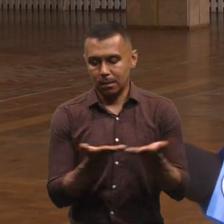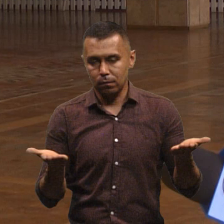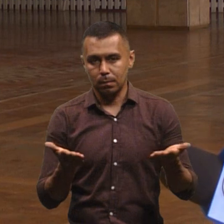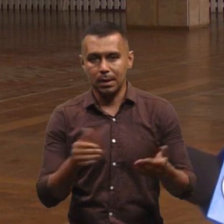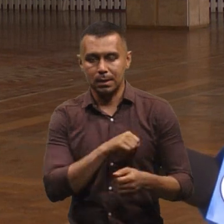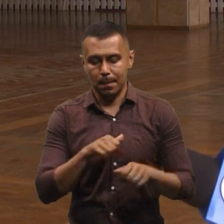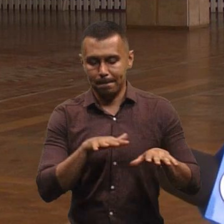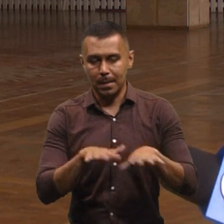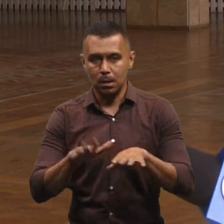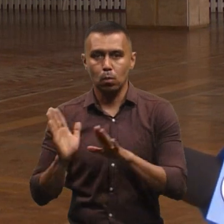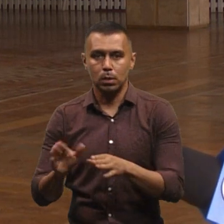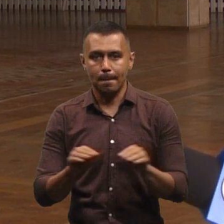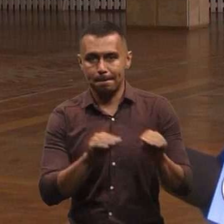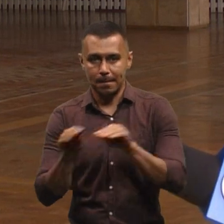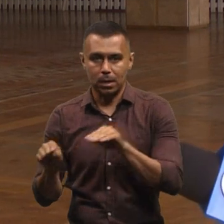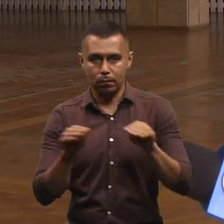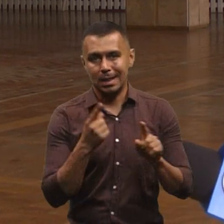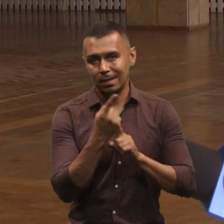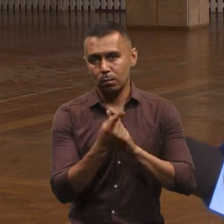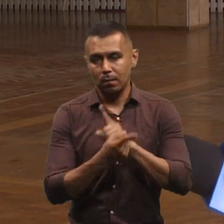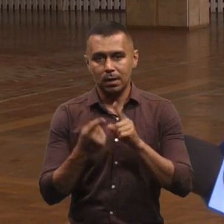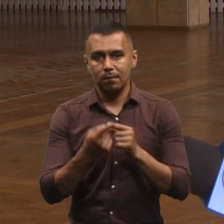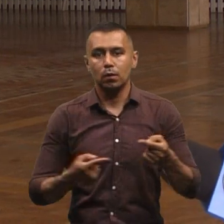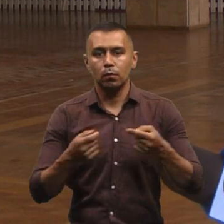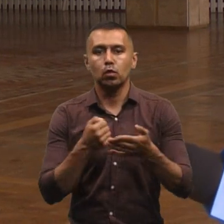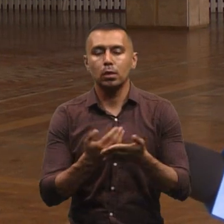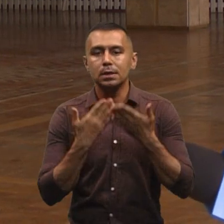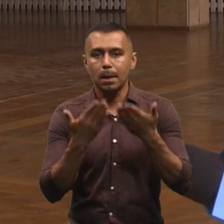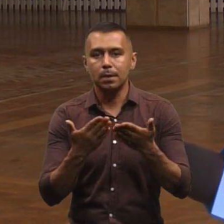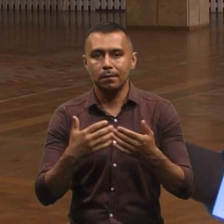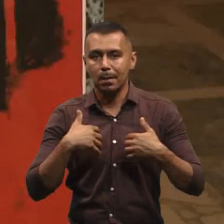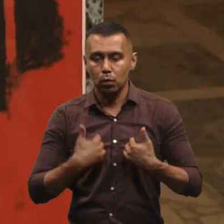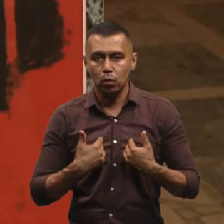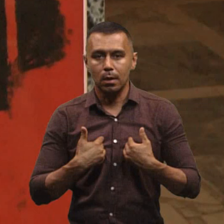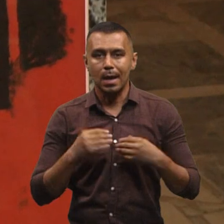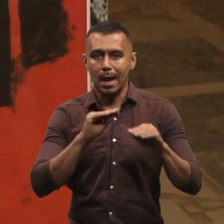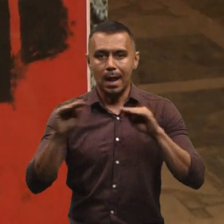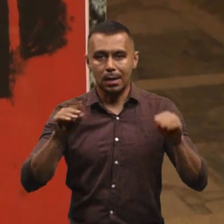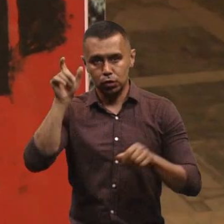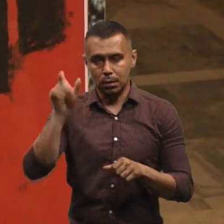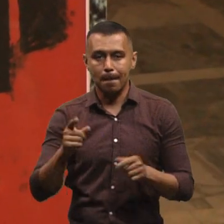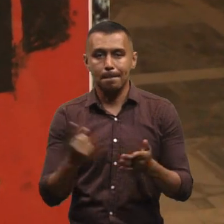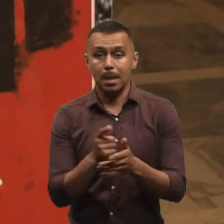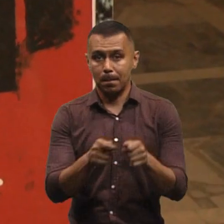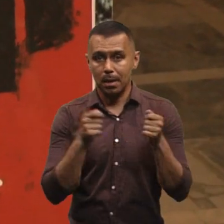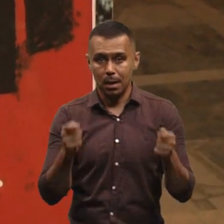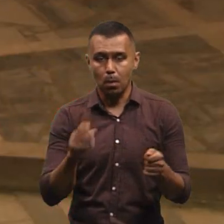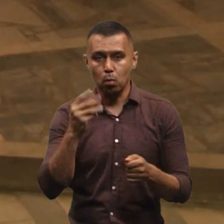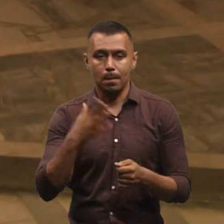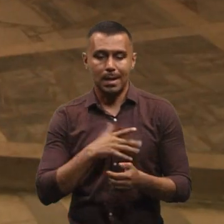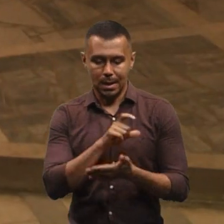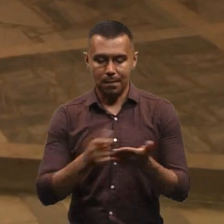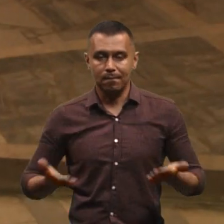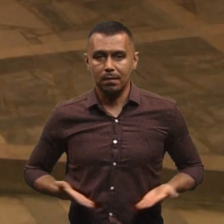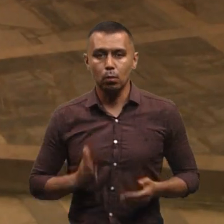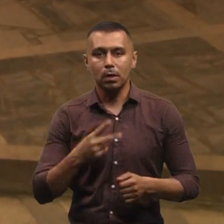саме місце для сцени буде пересуватись, трансформуватись відповідно до запитів драматурії режисера. Прем'єра вистави «Борщ – мій рецепт виживання»